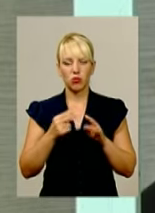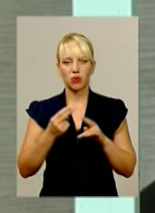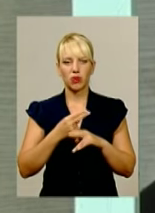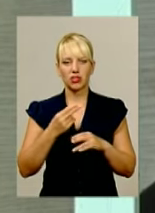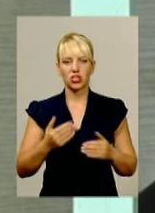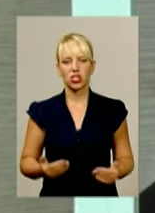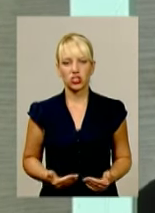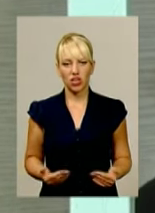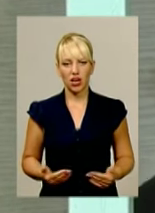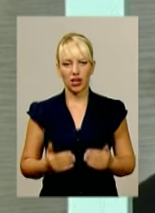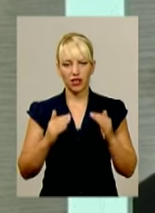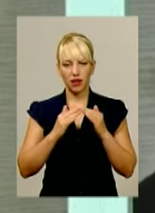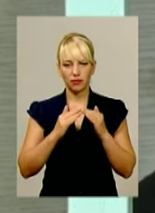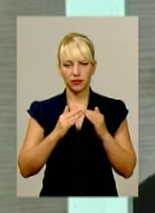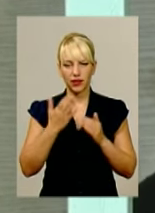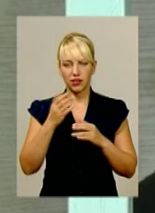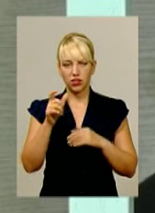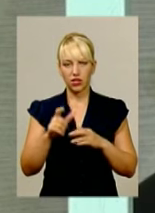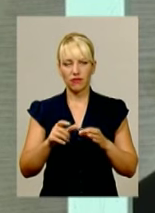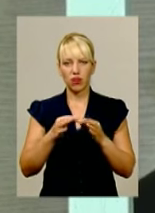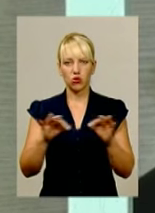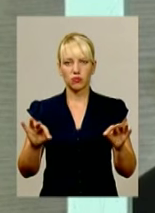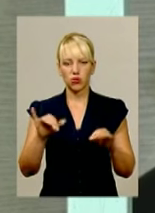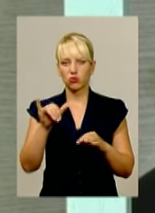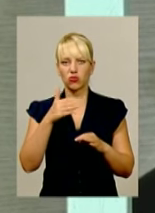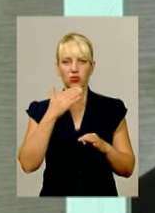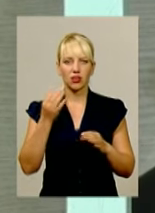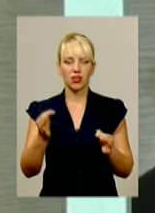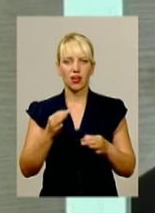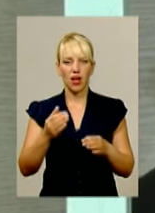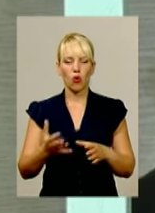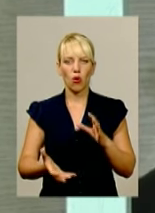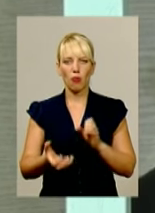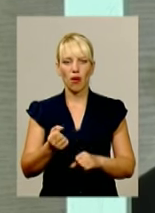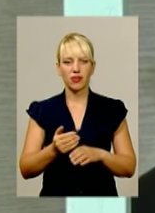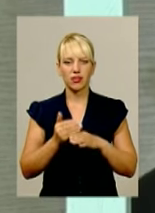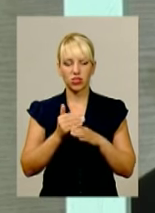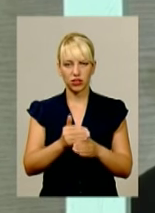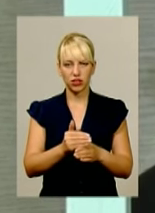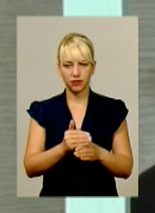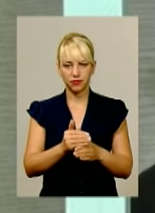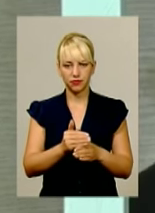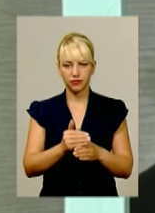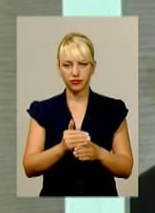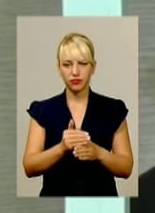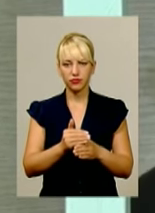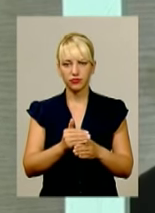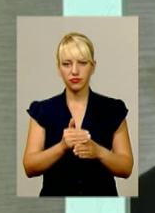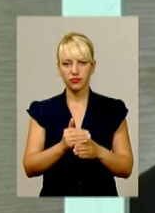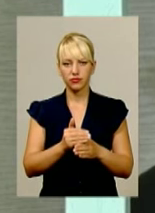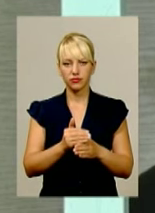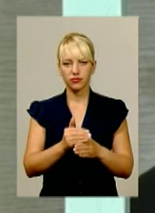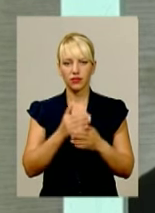Якщо людина освобождається, я не думаю, нема ніякої поддержки соціальних державств. Даже угла какого-то не дали,